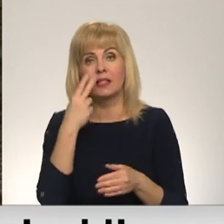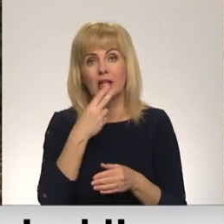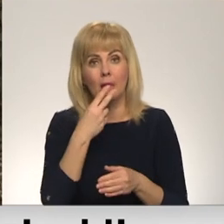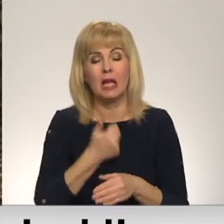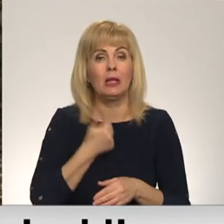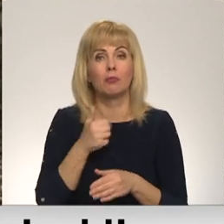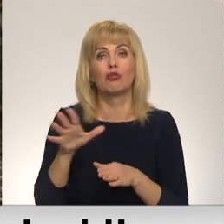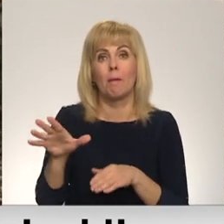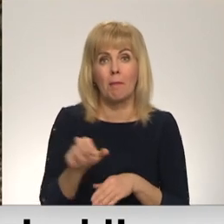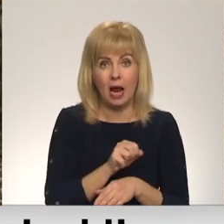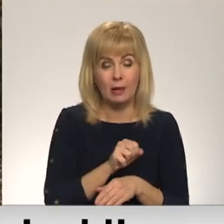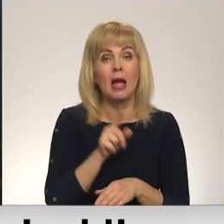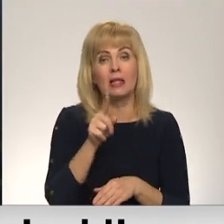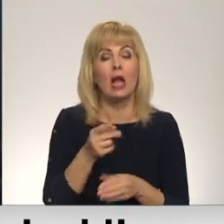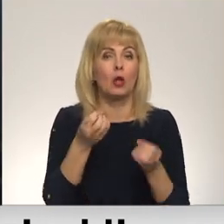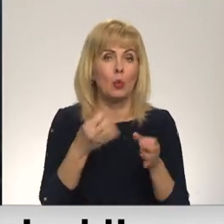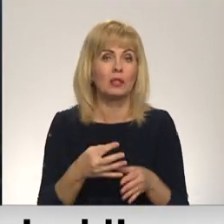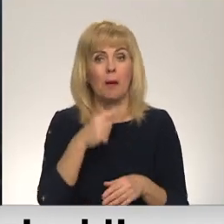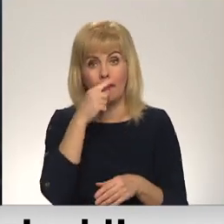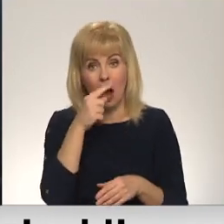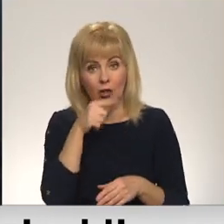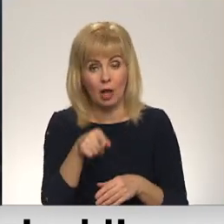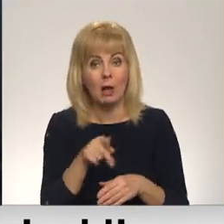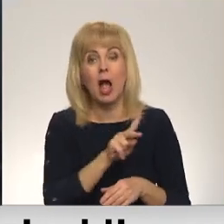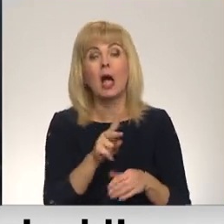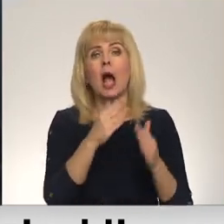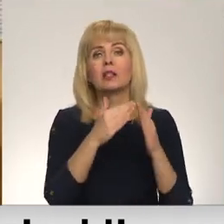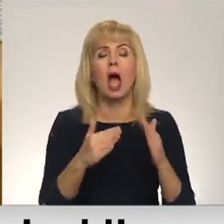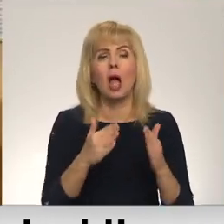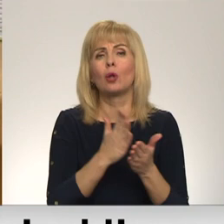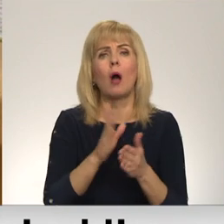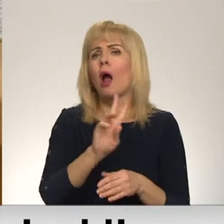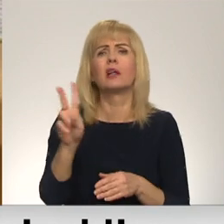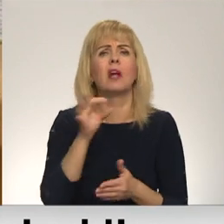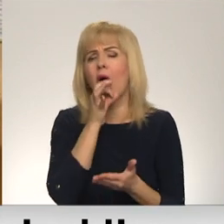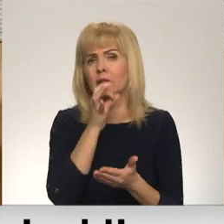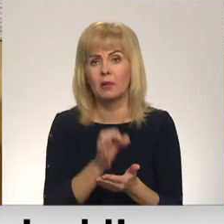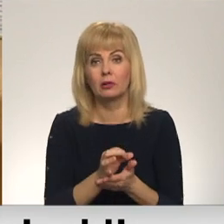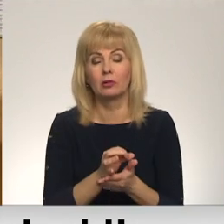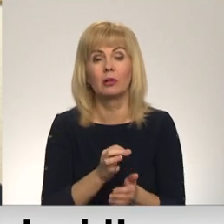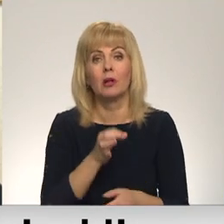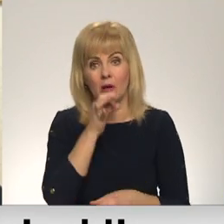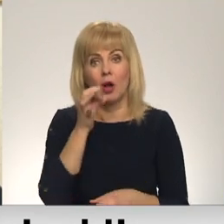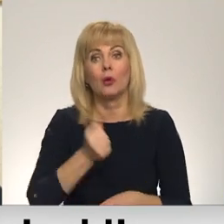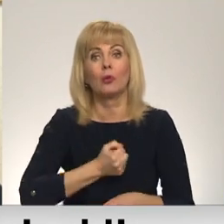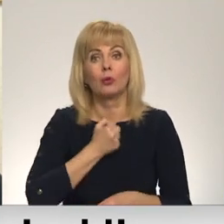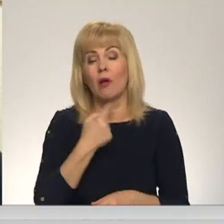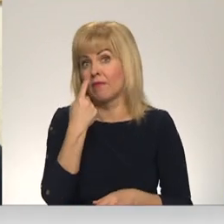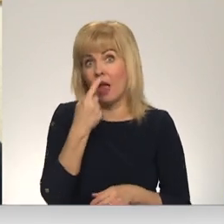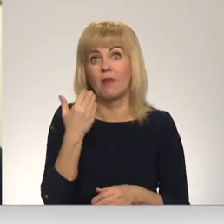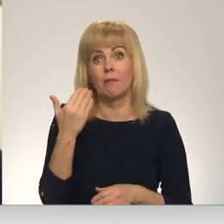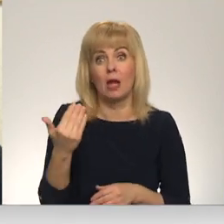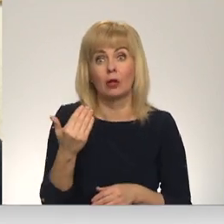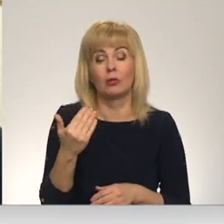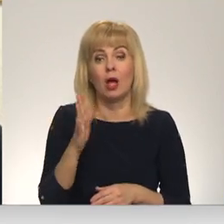pārņēmšanu būs zinām martā. Ja kaut kas ar šīm ēkām notiek, kam ir atbildība? Grūti pateikt. Nevienam nepidar. Kā tu